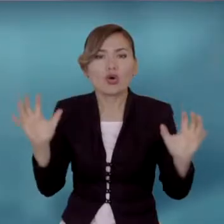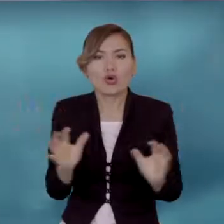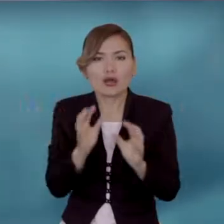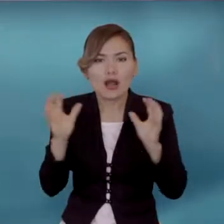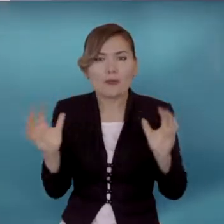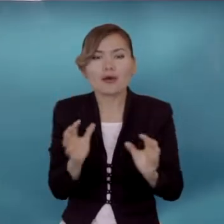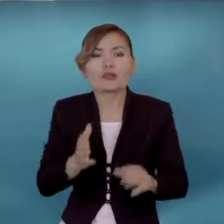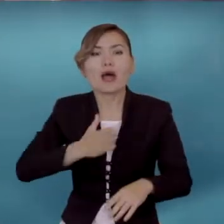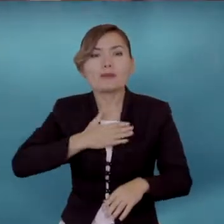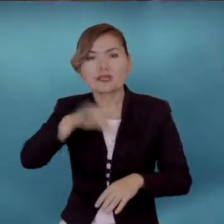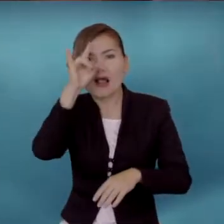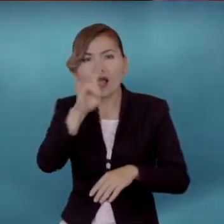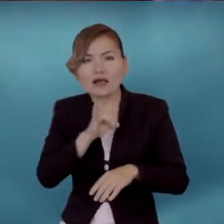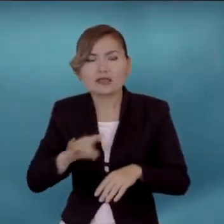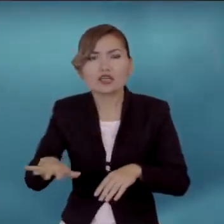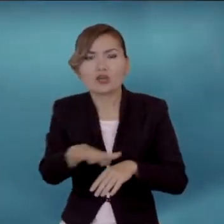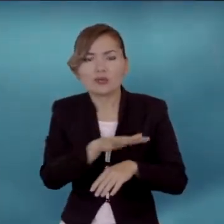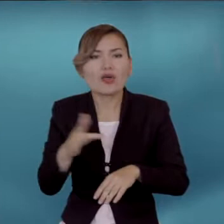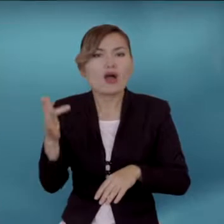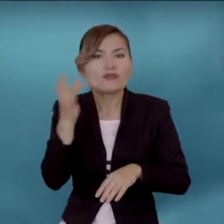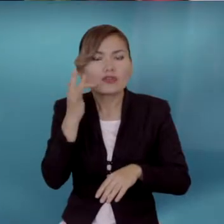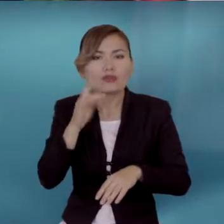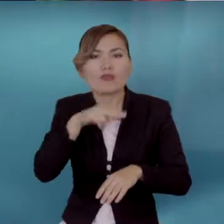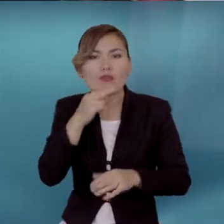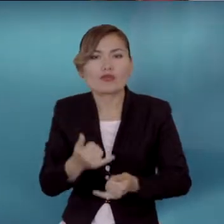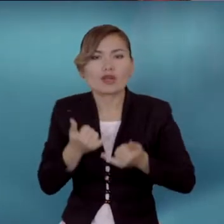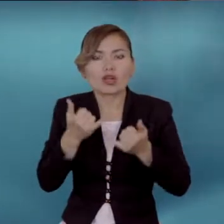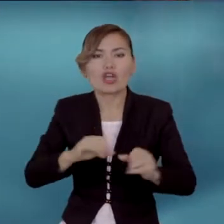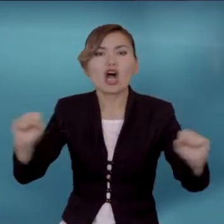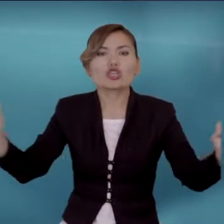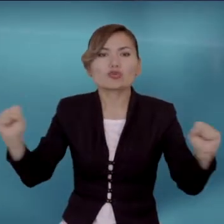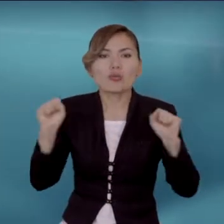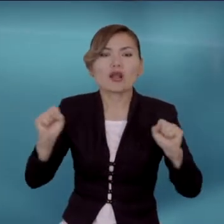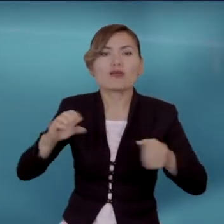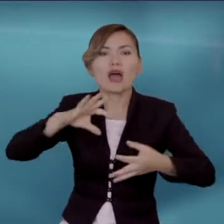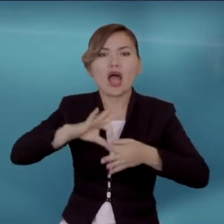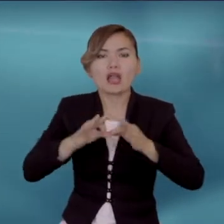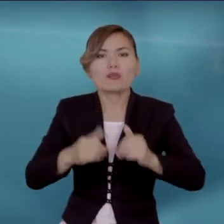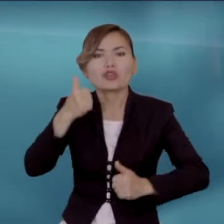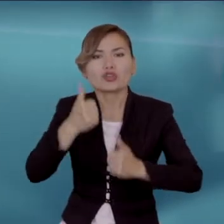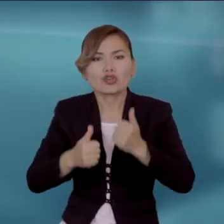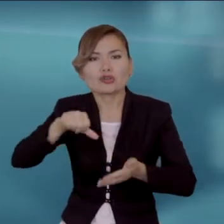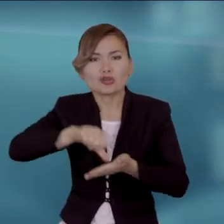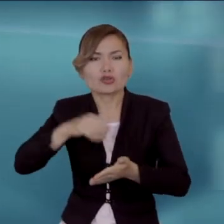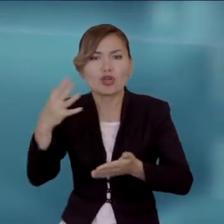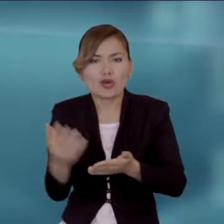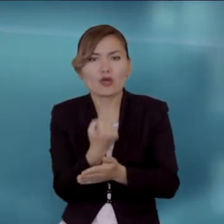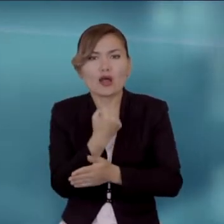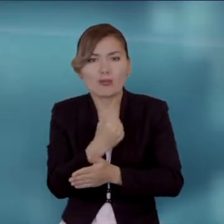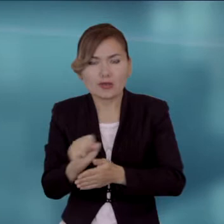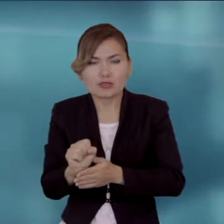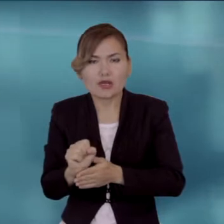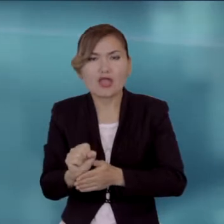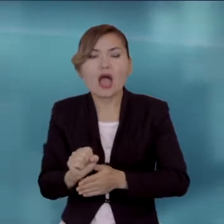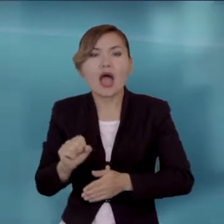көңіл бөледі. Оның дәлелі – споршыларымыздың әлемдегі айтулы жетістіктері. Әлемдік тәжірбегі көз жүгіртсік, тәуелсіздіктің алғашқы